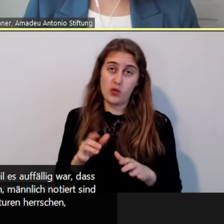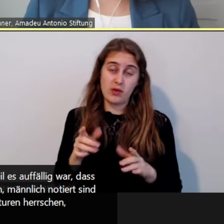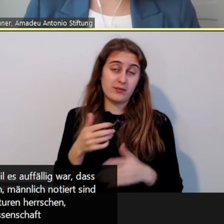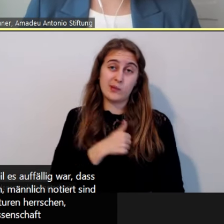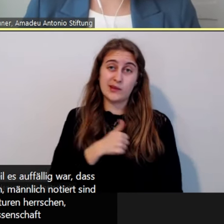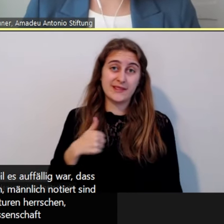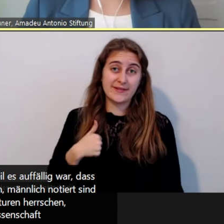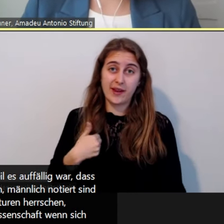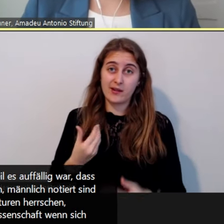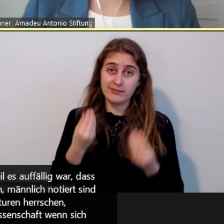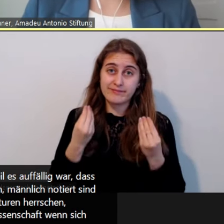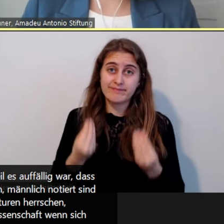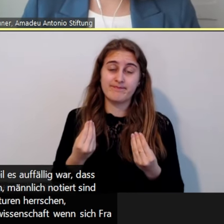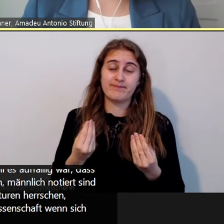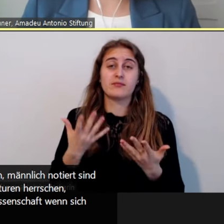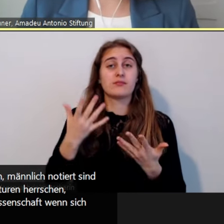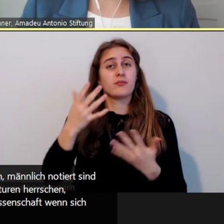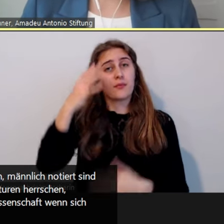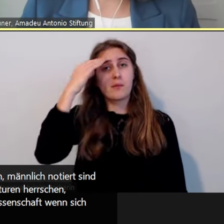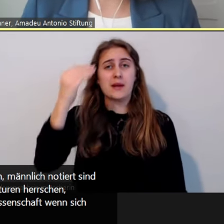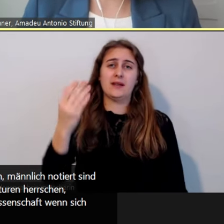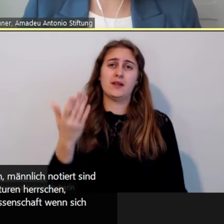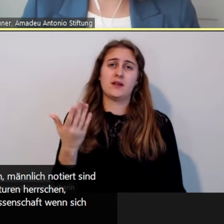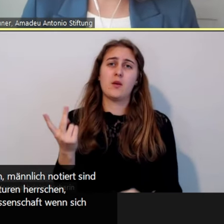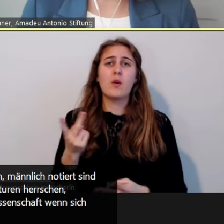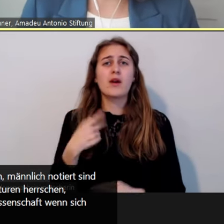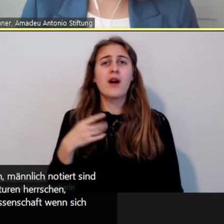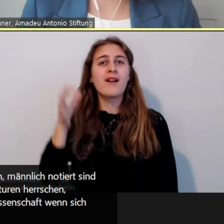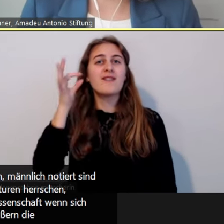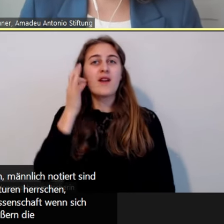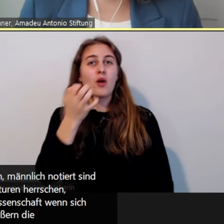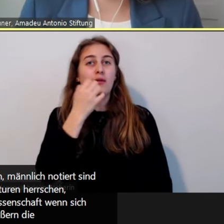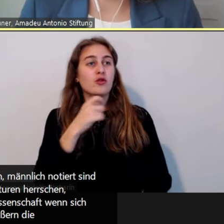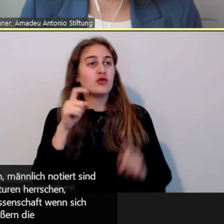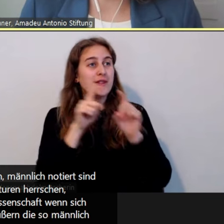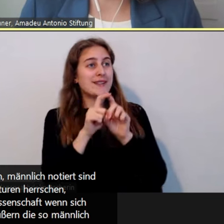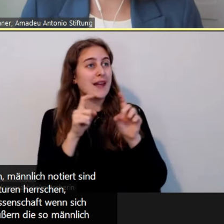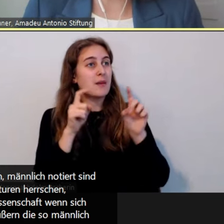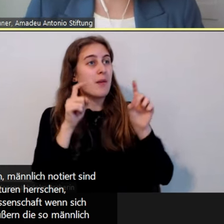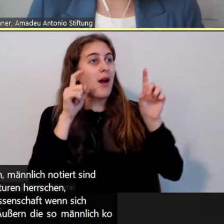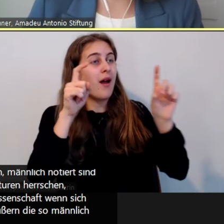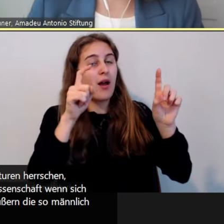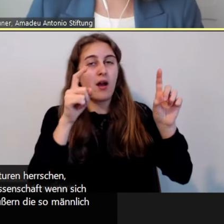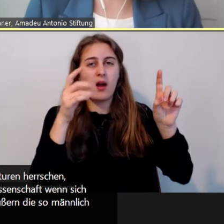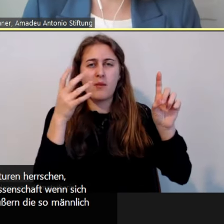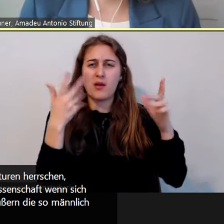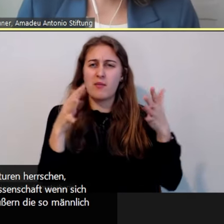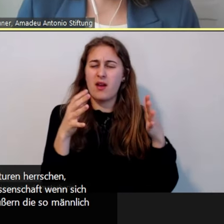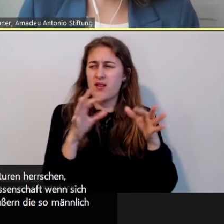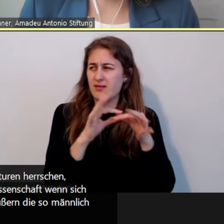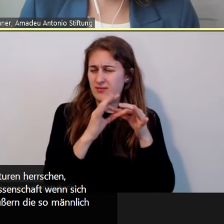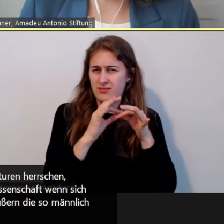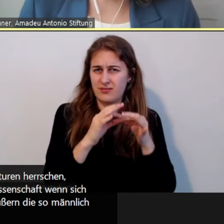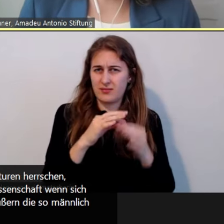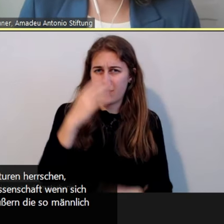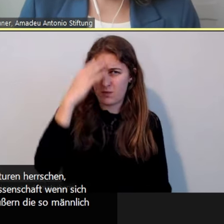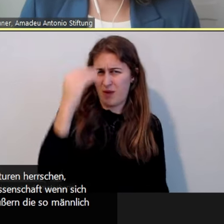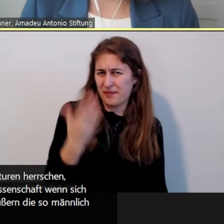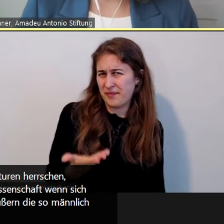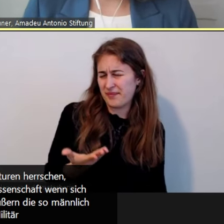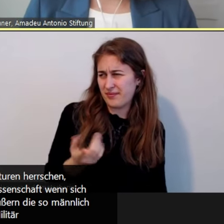der Wissenschaft, wenn sich Frauen zum Beispiel zu bestimmten Themen äußern, die so männlich konnotiert werden, wie zum Beispiel Krieg, also